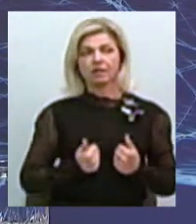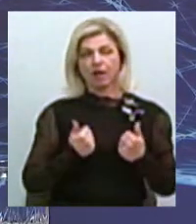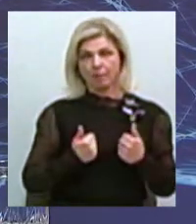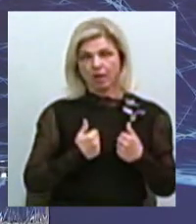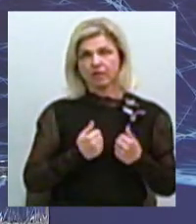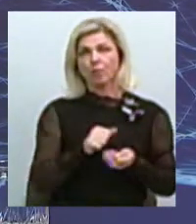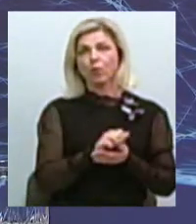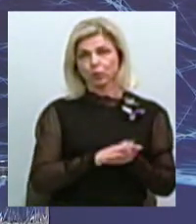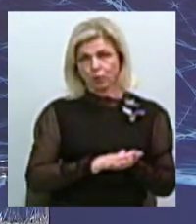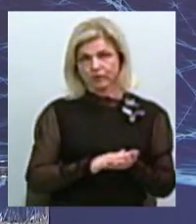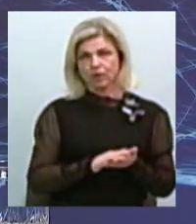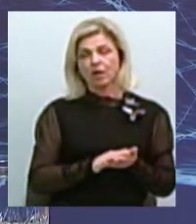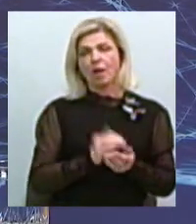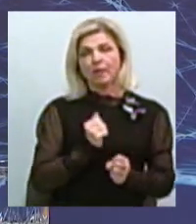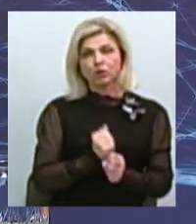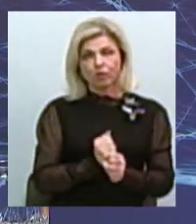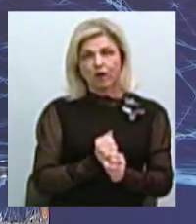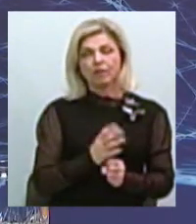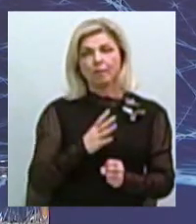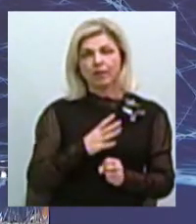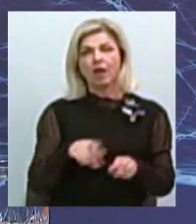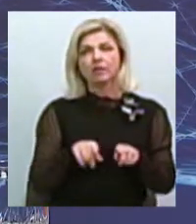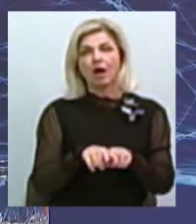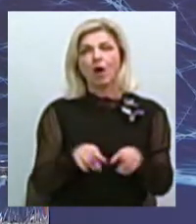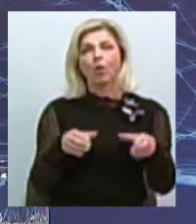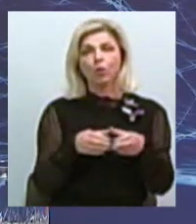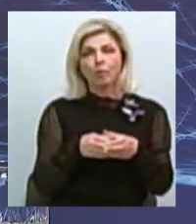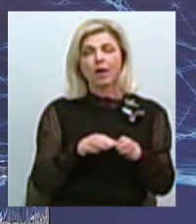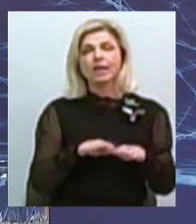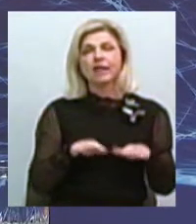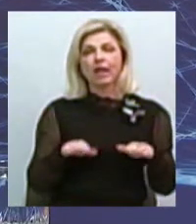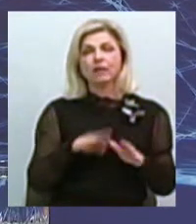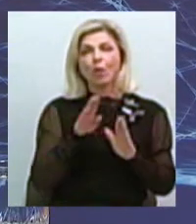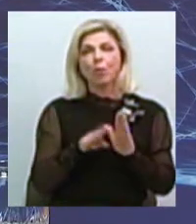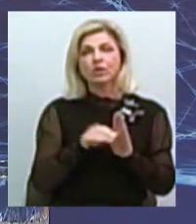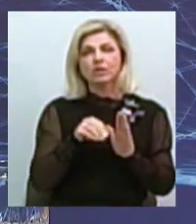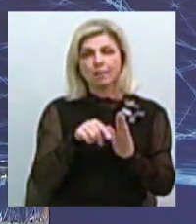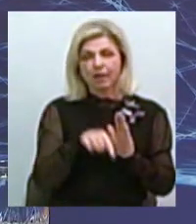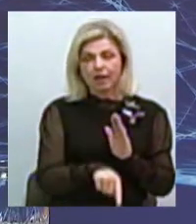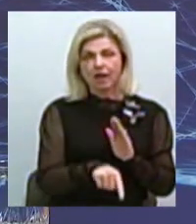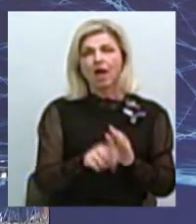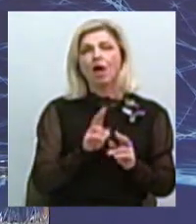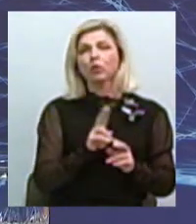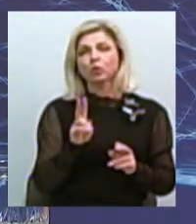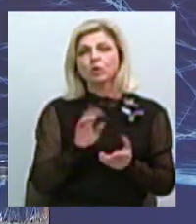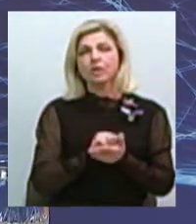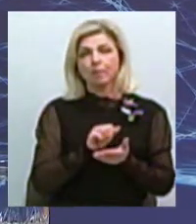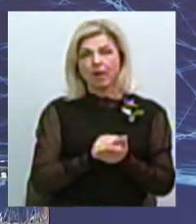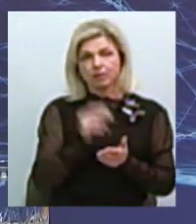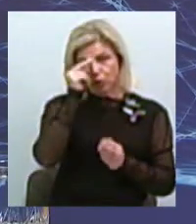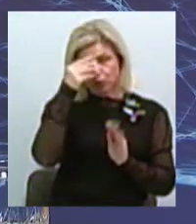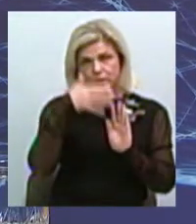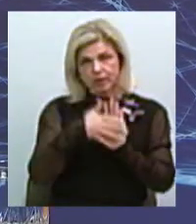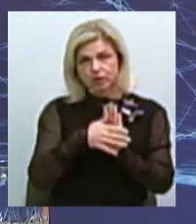продовжувати працювати. Була така група діті-подземелья, Садко, які займалися дослідженням